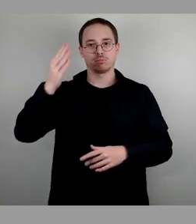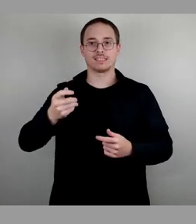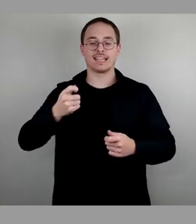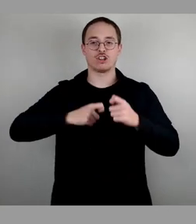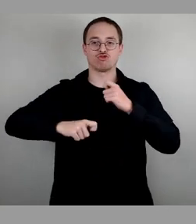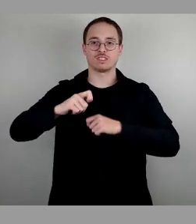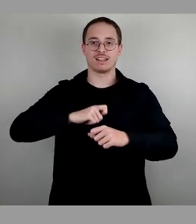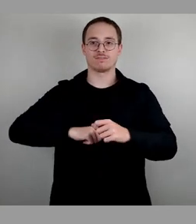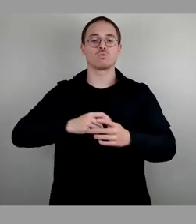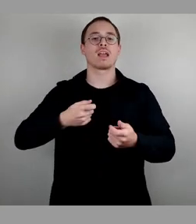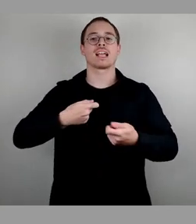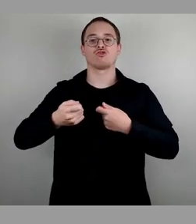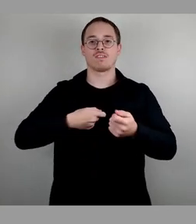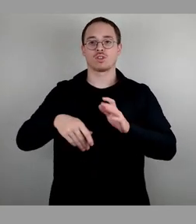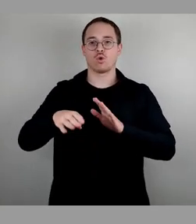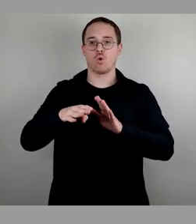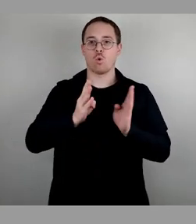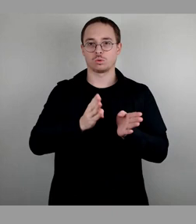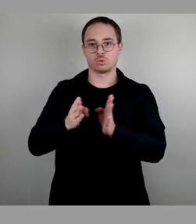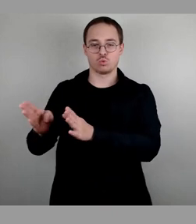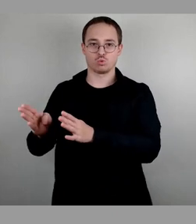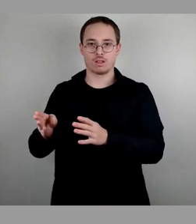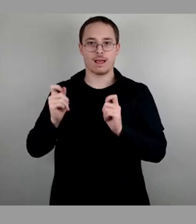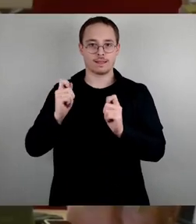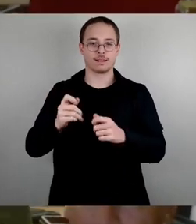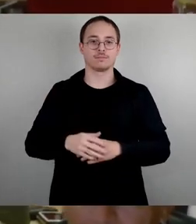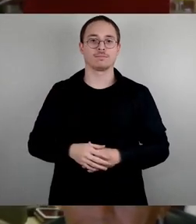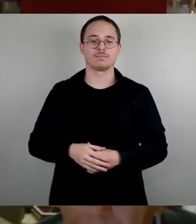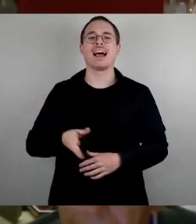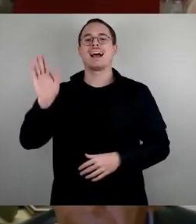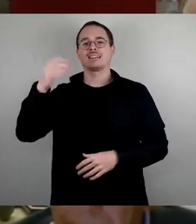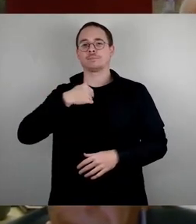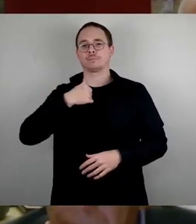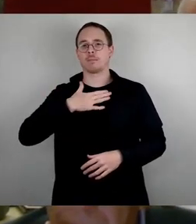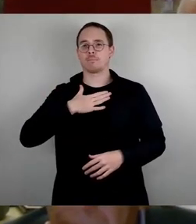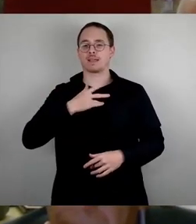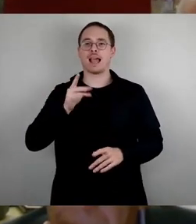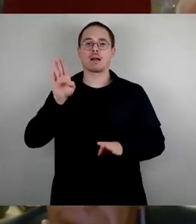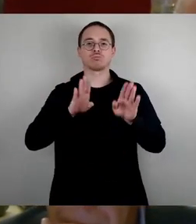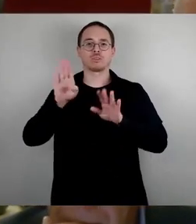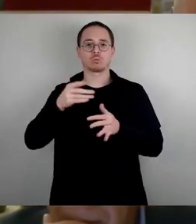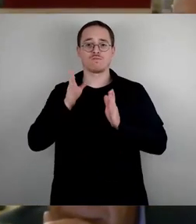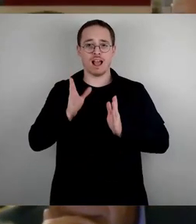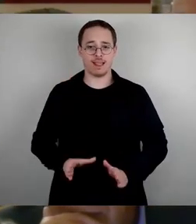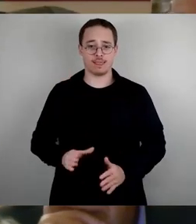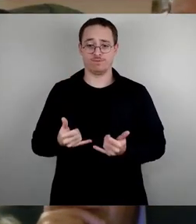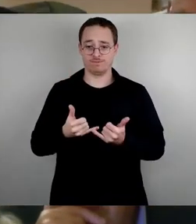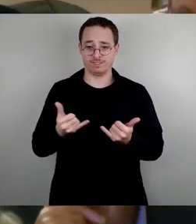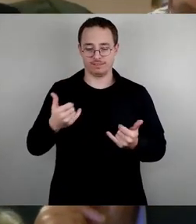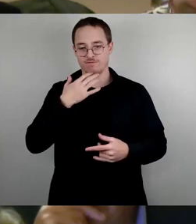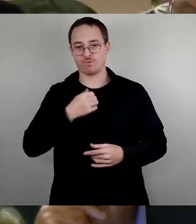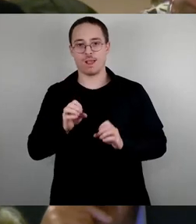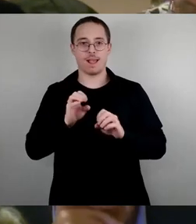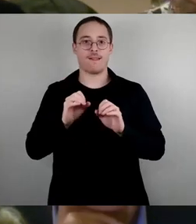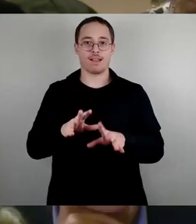Ja, ich möchte gerne was zu meinem Abstimmungsverhalten sagen. Wir haben nämlich, beziehungsweise ich aus dem Grund nicht zugestimmt, weil